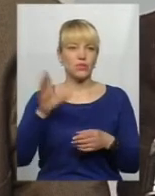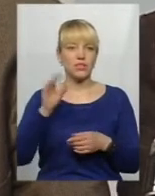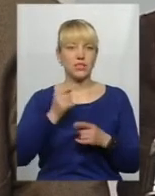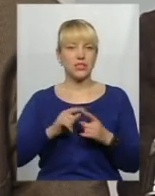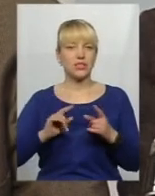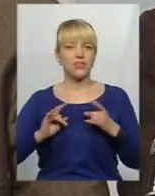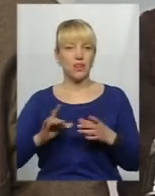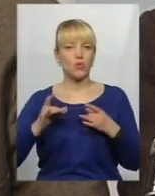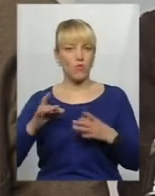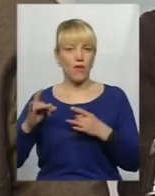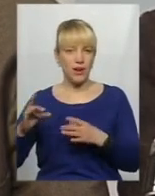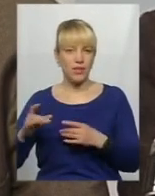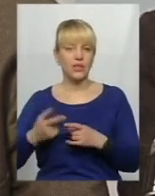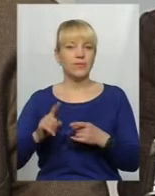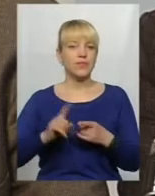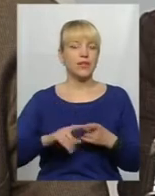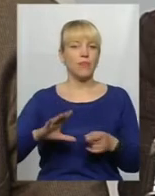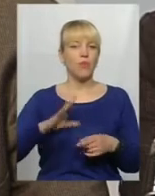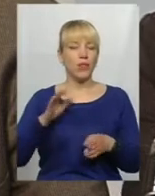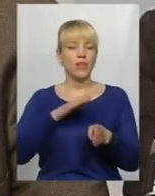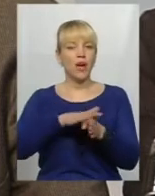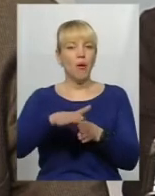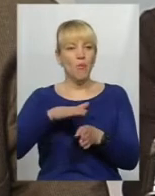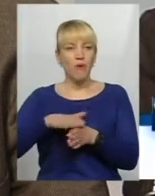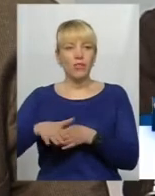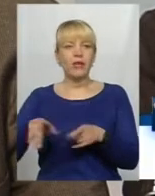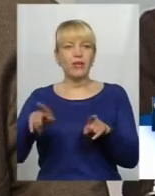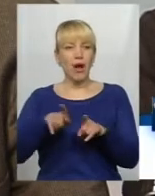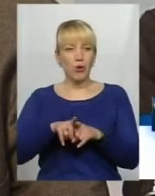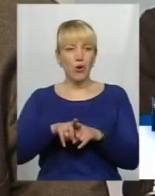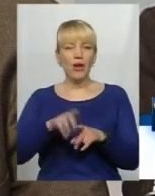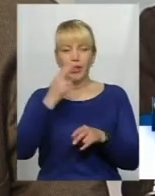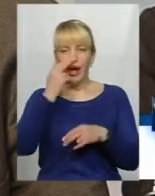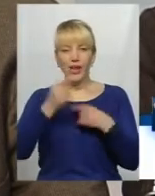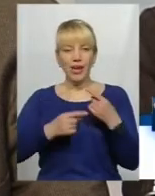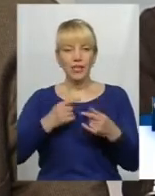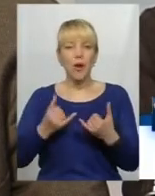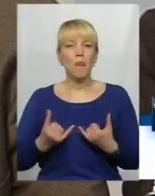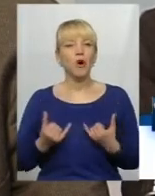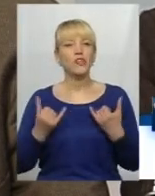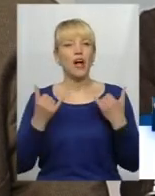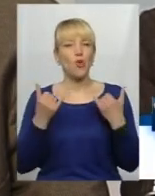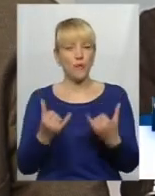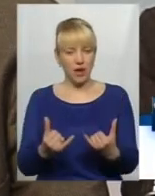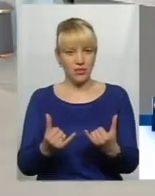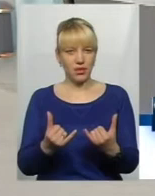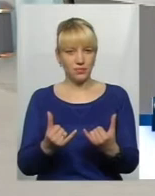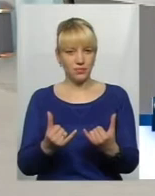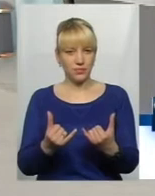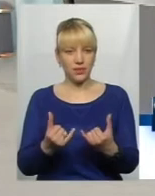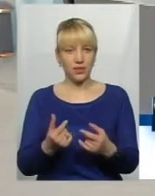святкування були дійсно наповнені ось такою традицією пошанування давнього,